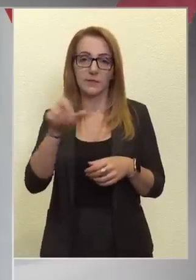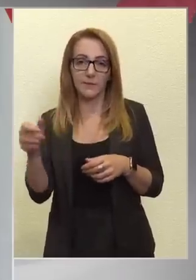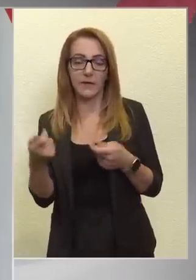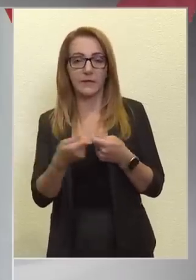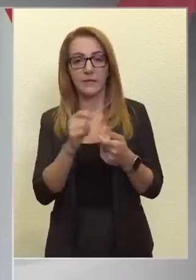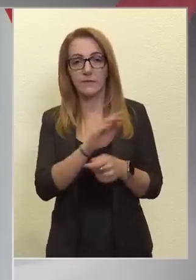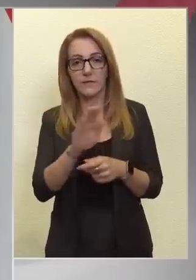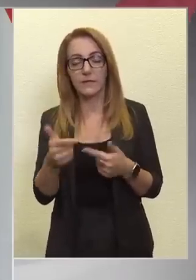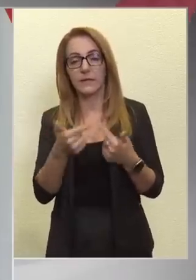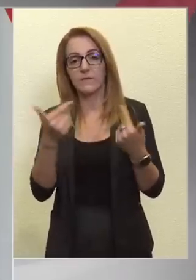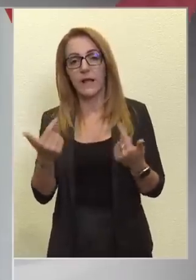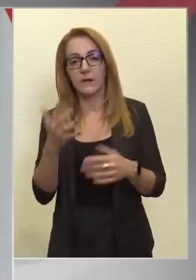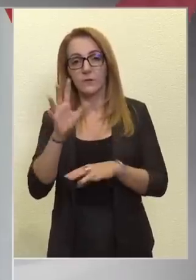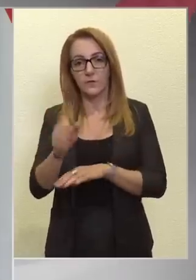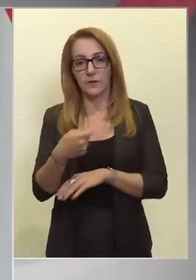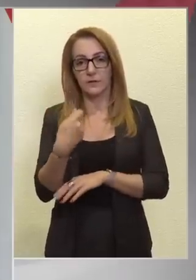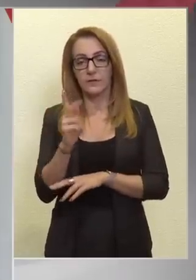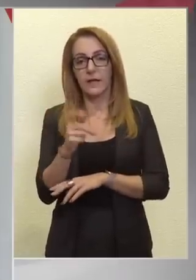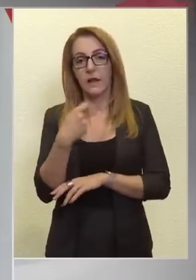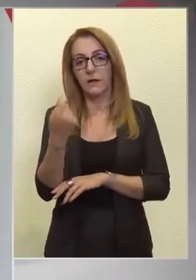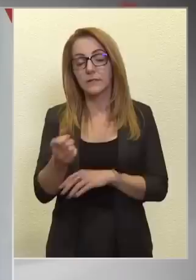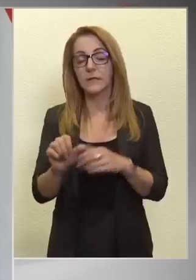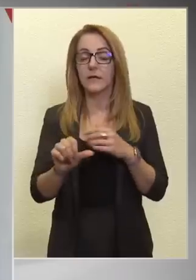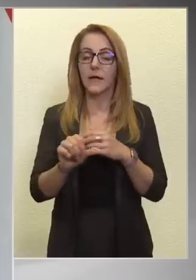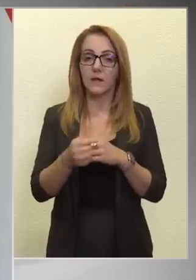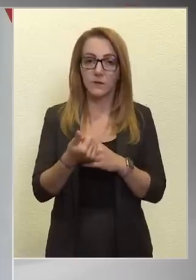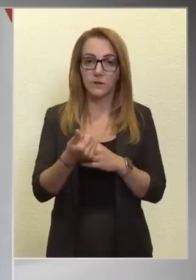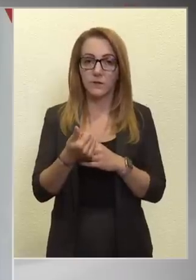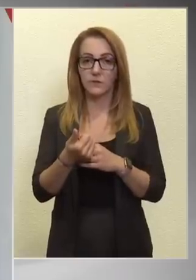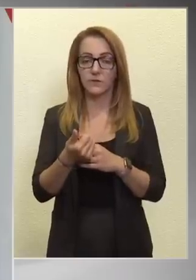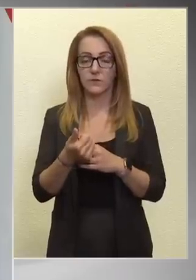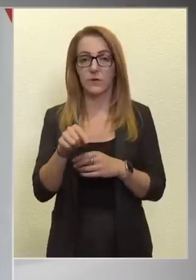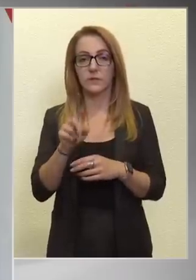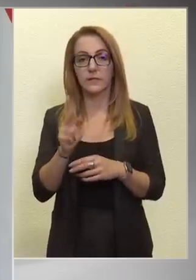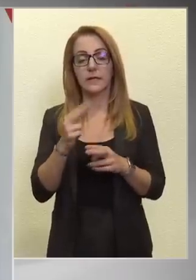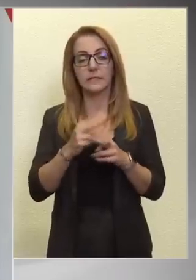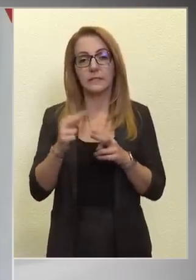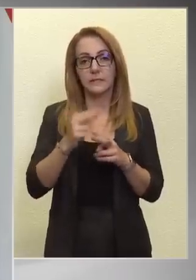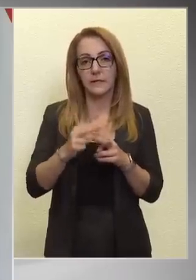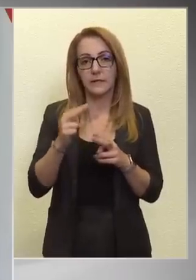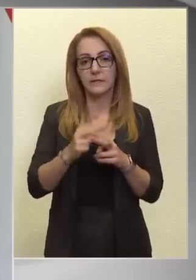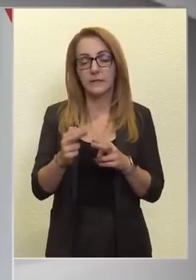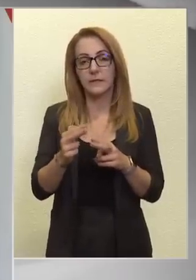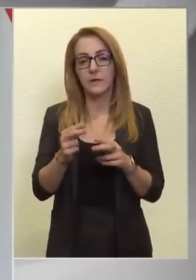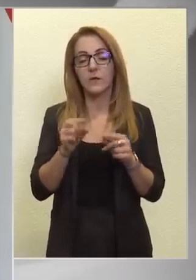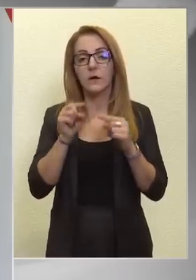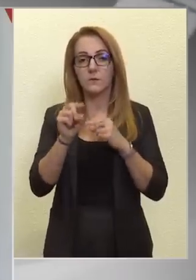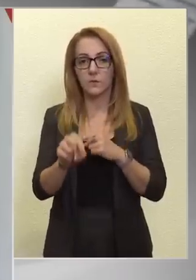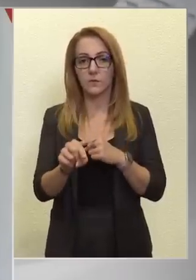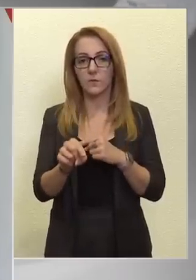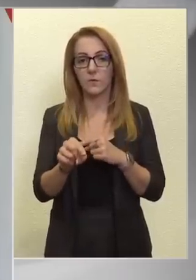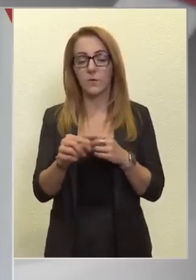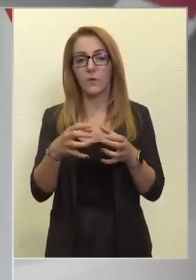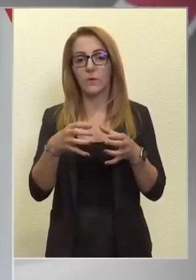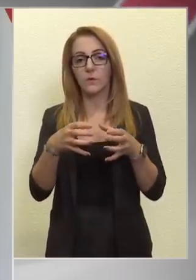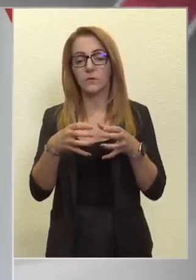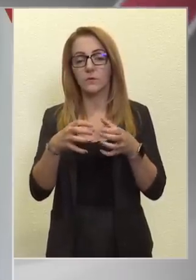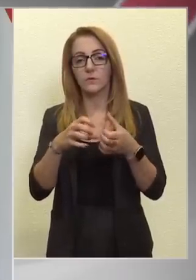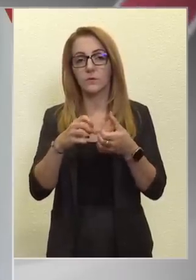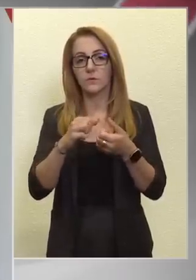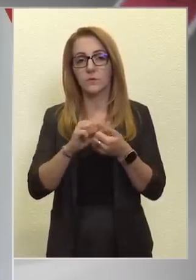világos válaszokat kell adni, és először is azt kell tisztázni, hogy túl azon a tömeges